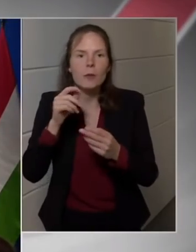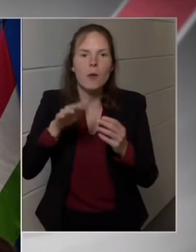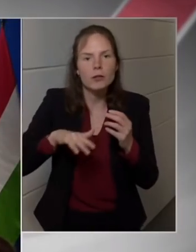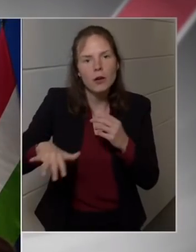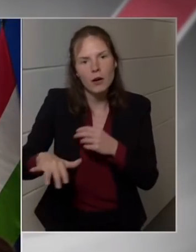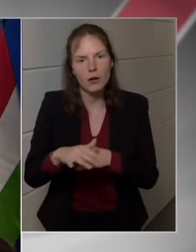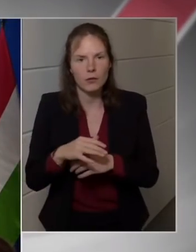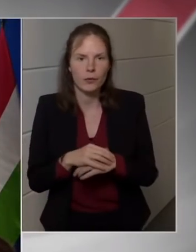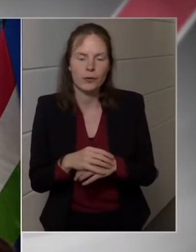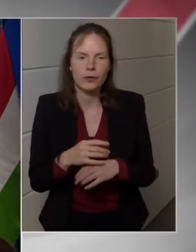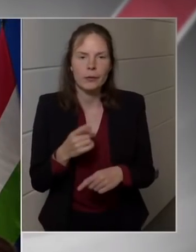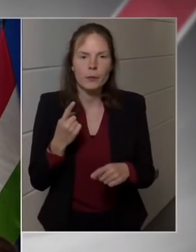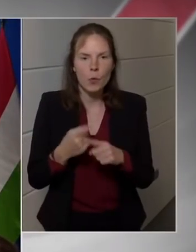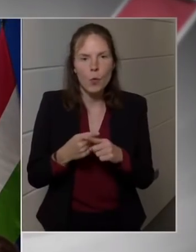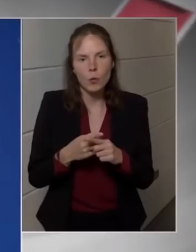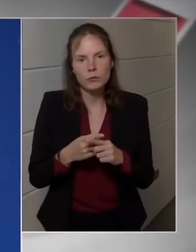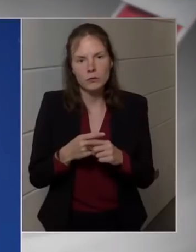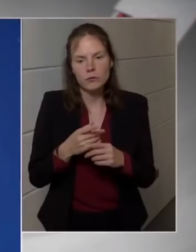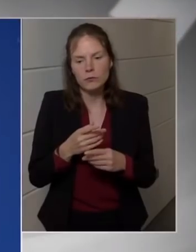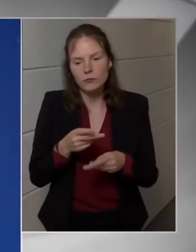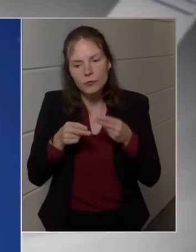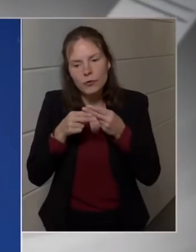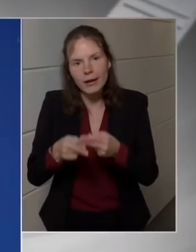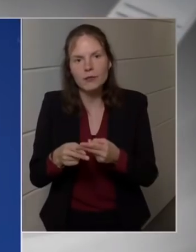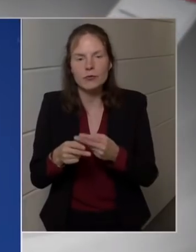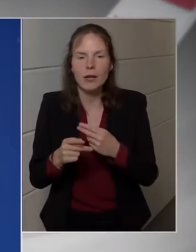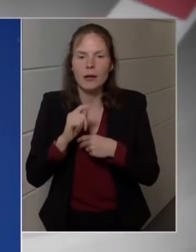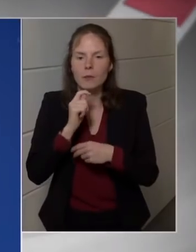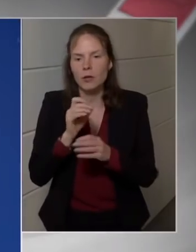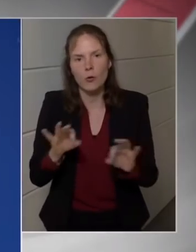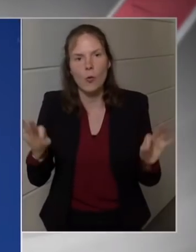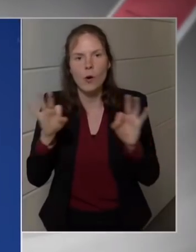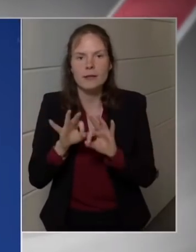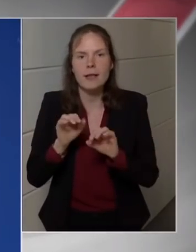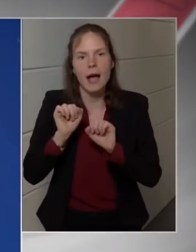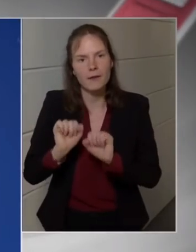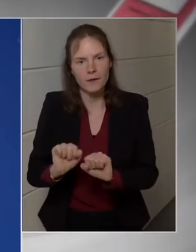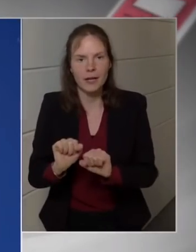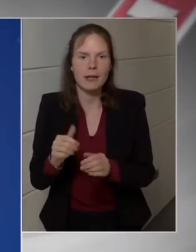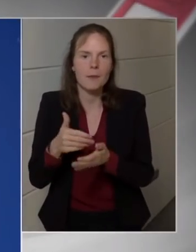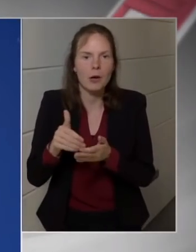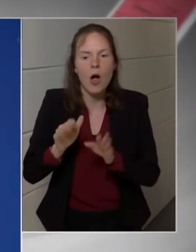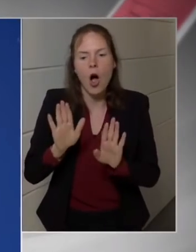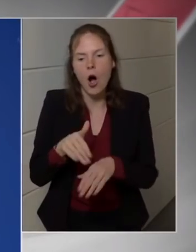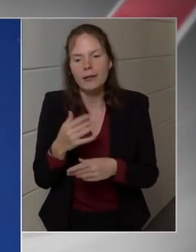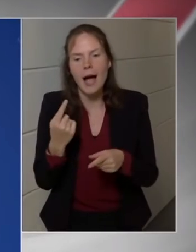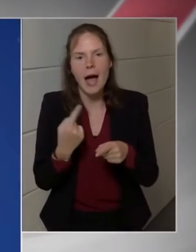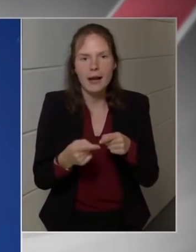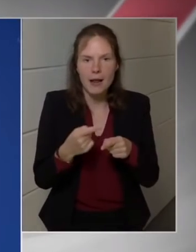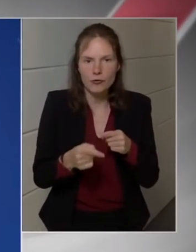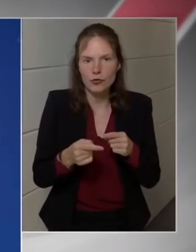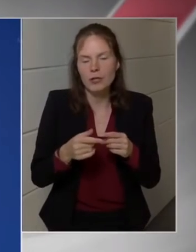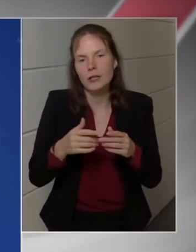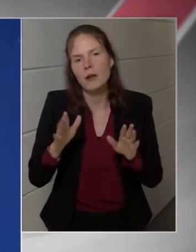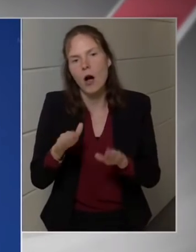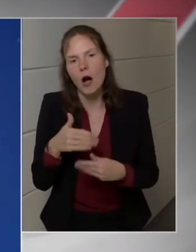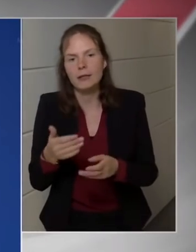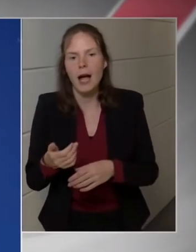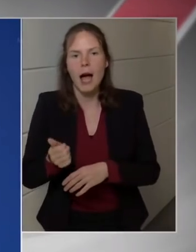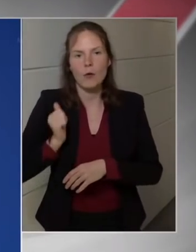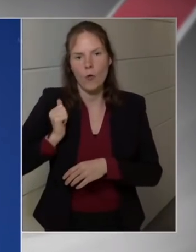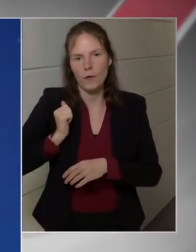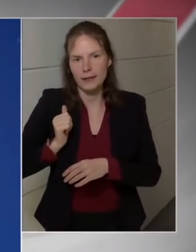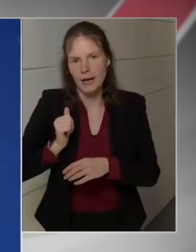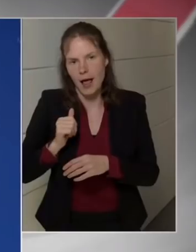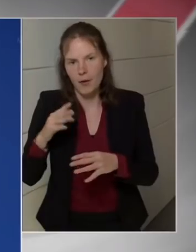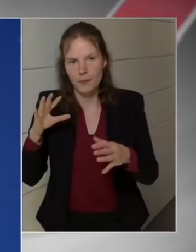nyerességre, profitra tesznek szert azoktól, ebben a helyzetben elvárható, hogy segítség a magyar gazdaságot, segítség a magyar embereket,